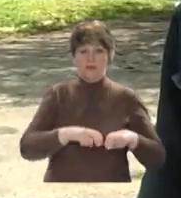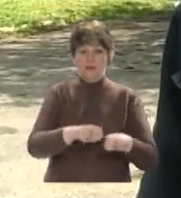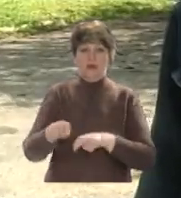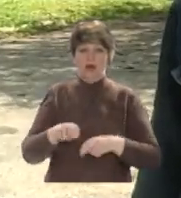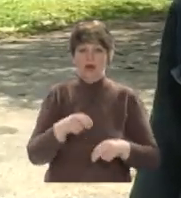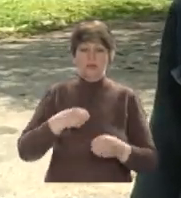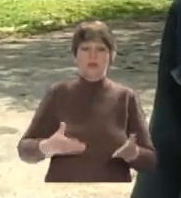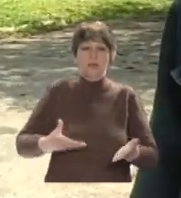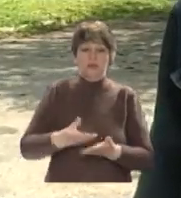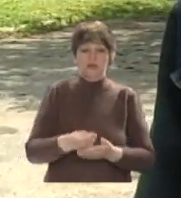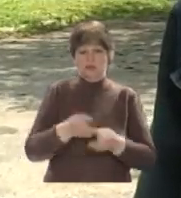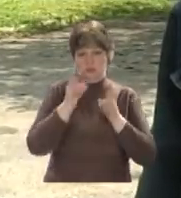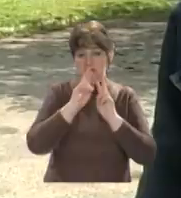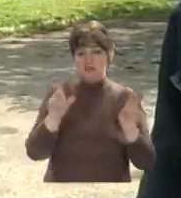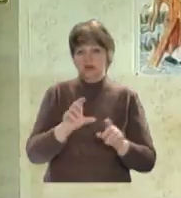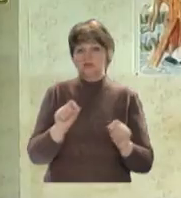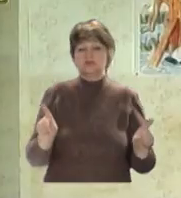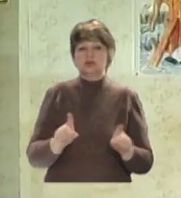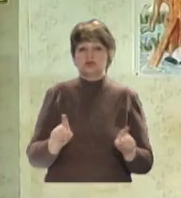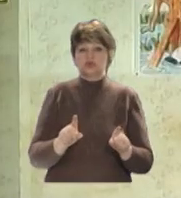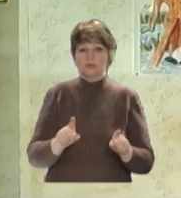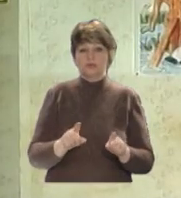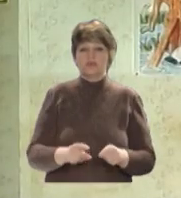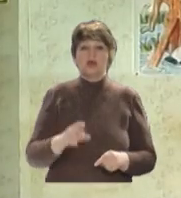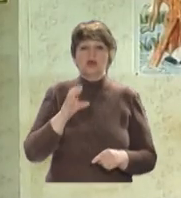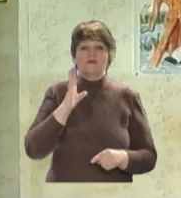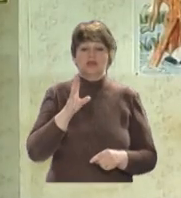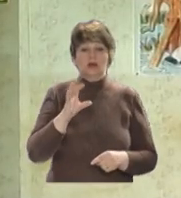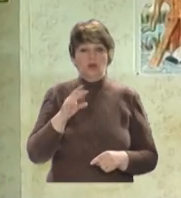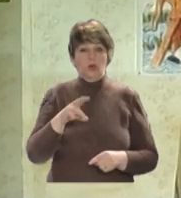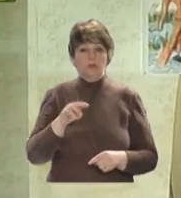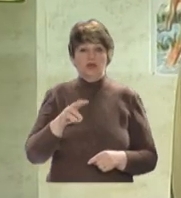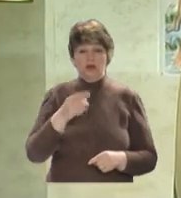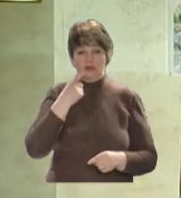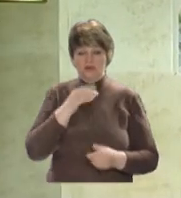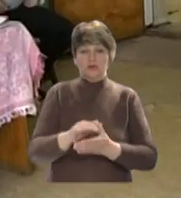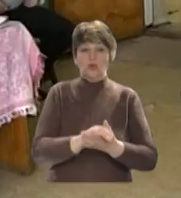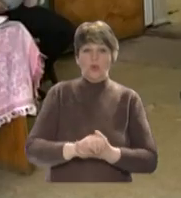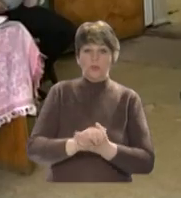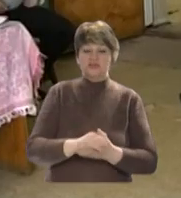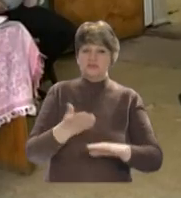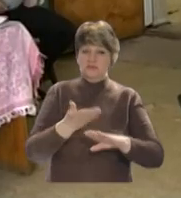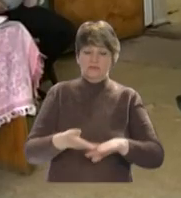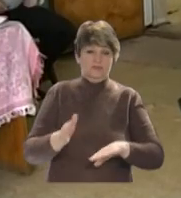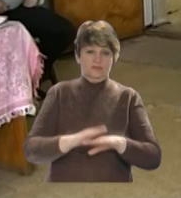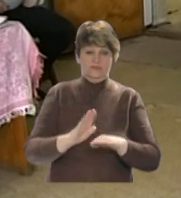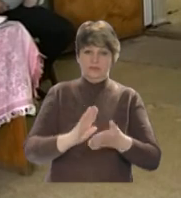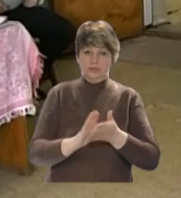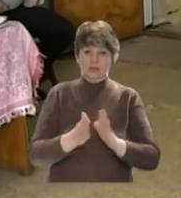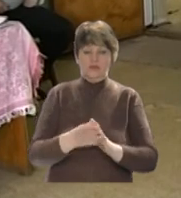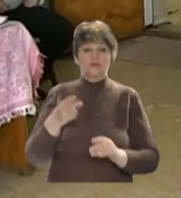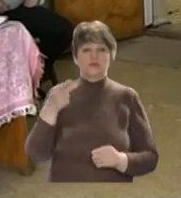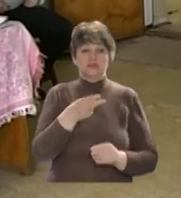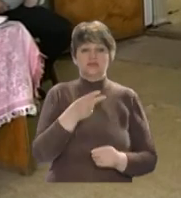А ми платимо і не знаємо, за що ми платимо. Між тим, Віталій Омелян стверджує товариство в скруті. Левова частка зібраних у